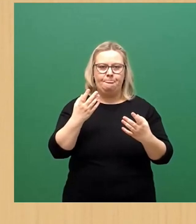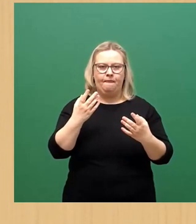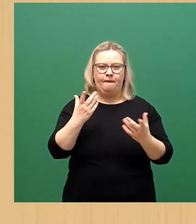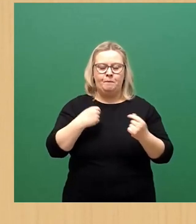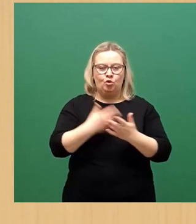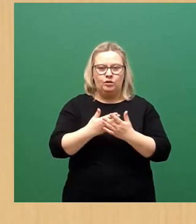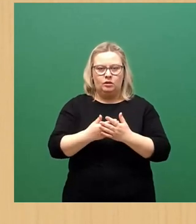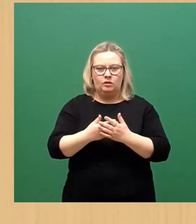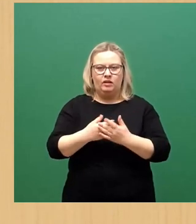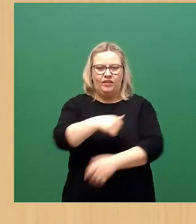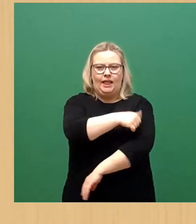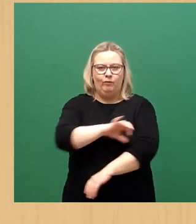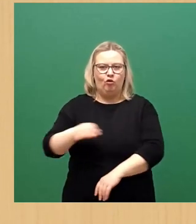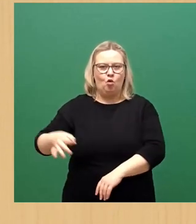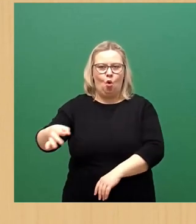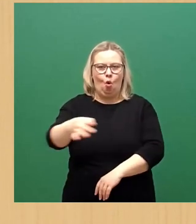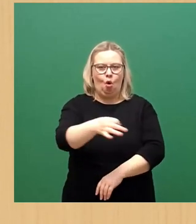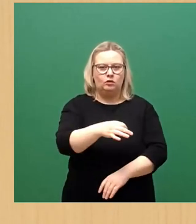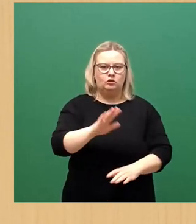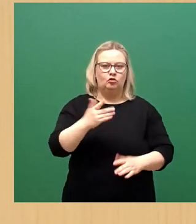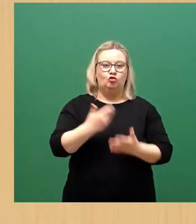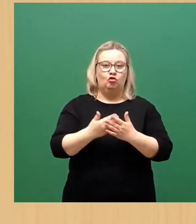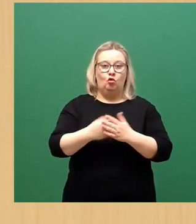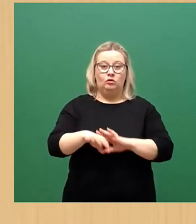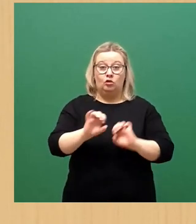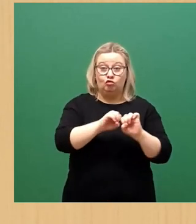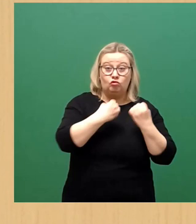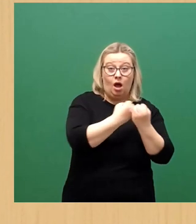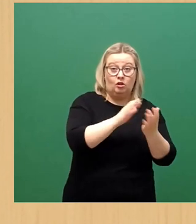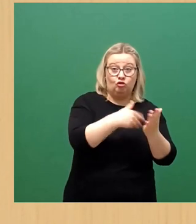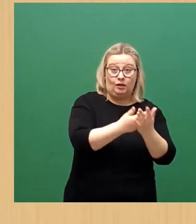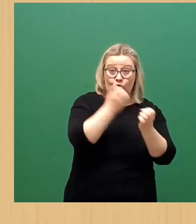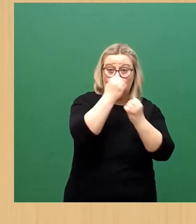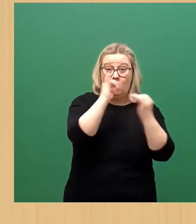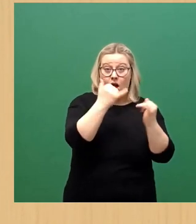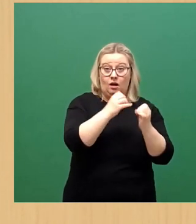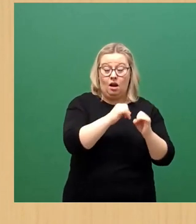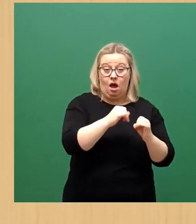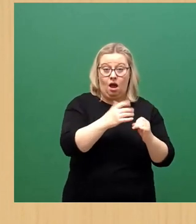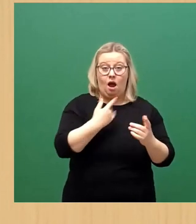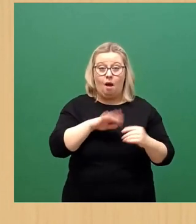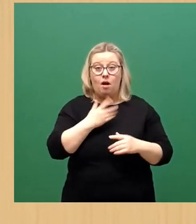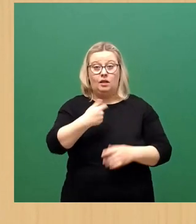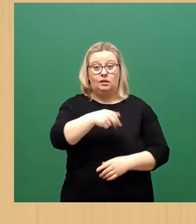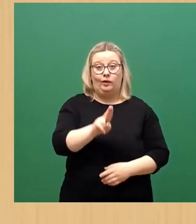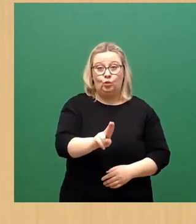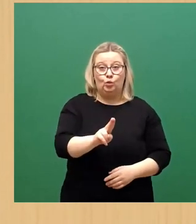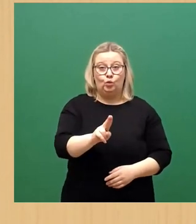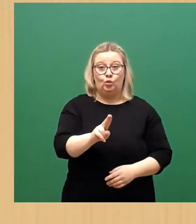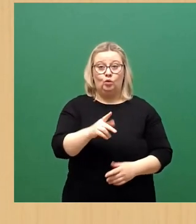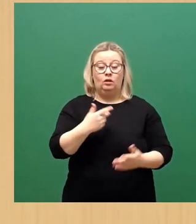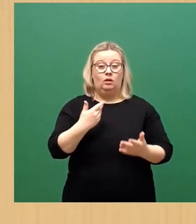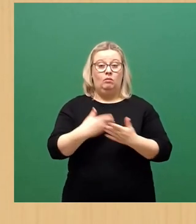Impfungen, die passiert sind, staatliches Angebot, wohlwissend, die an der TU sind, die am